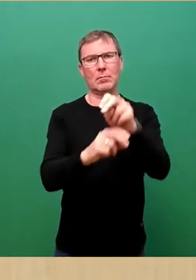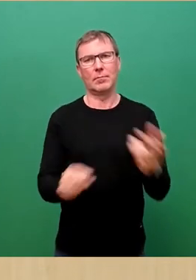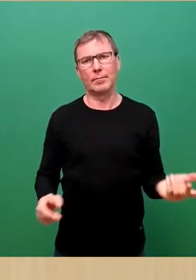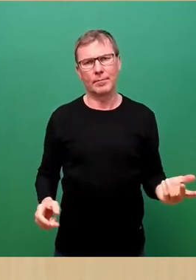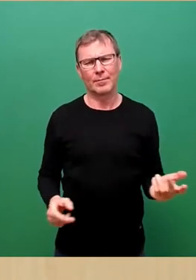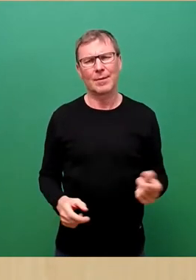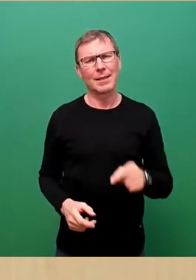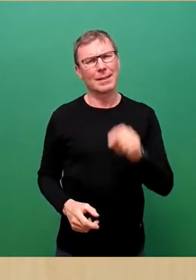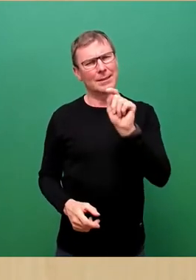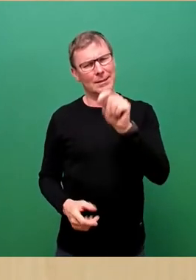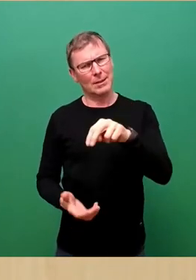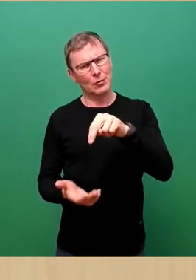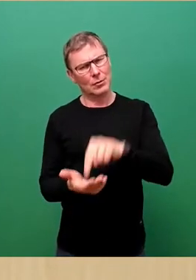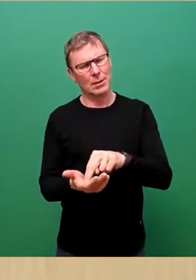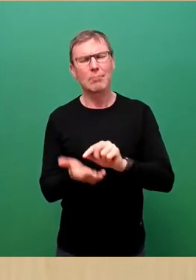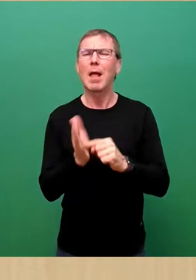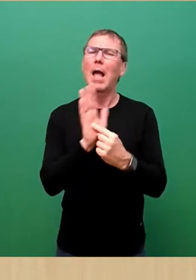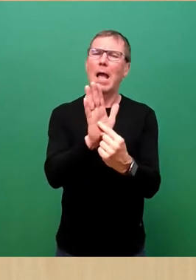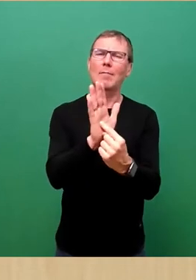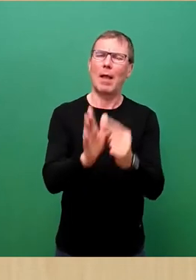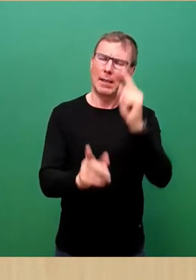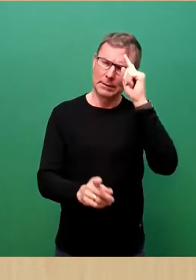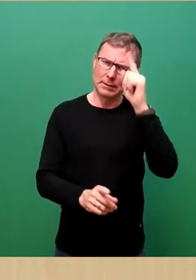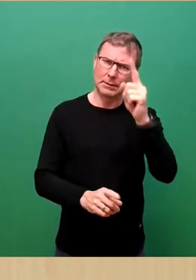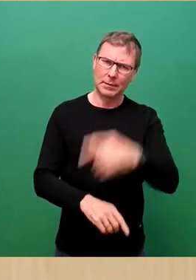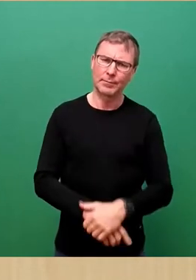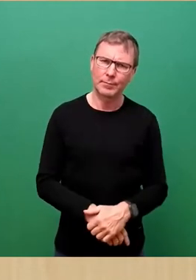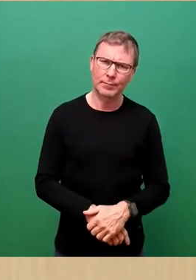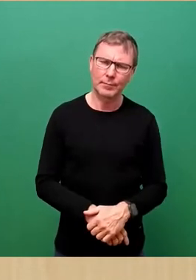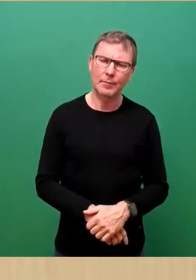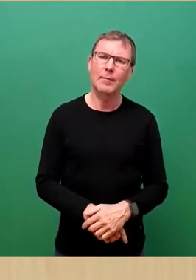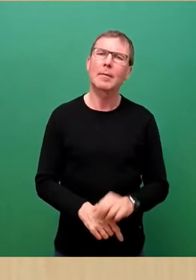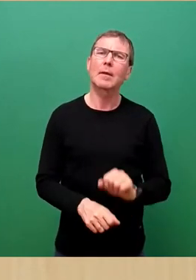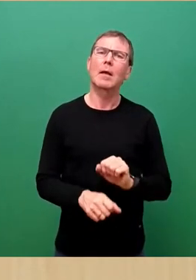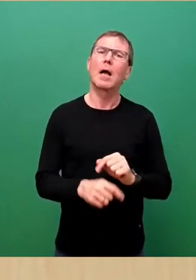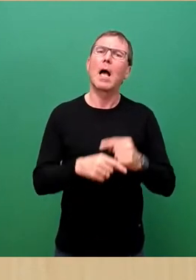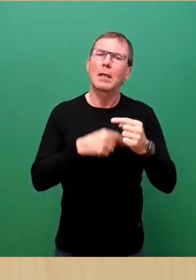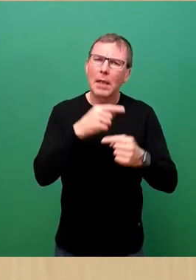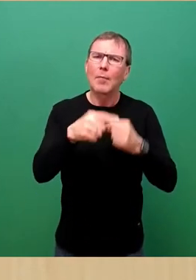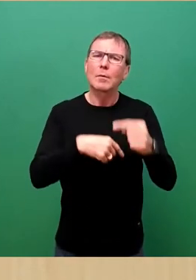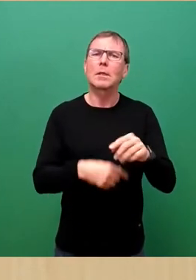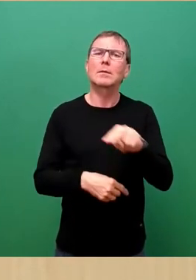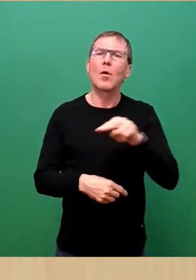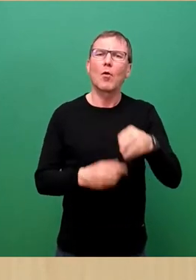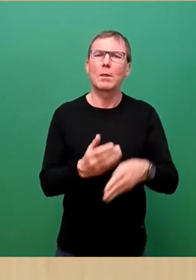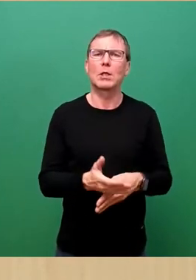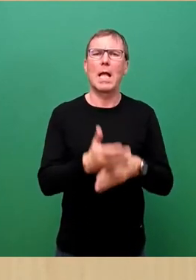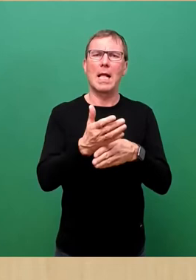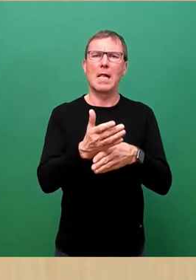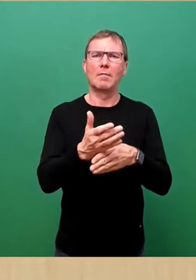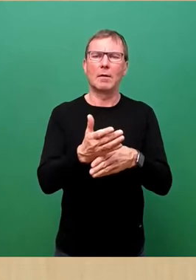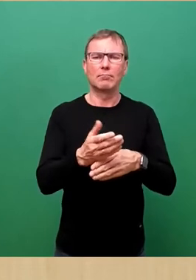Stelle sei mir noch ein Hinweis erlaubt. Der Prozess der europäischen Hilfe schreitet voran.